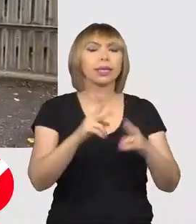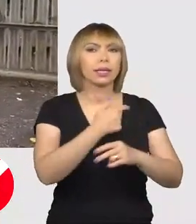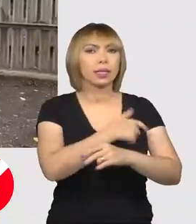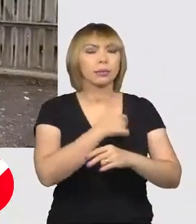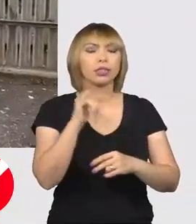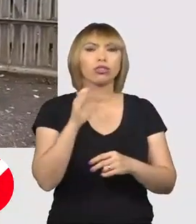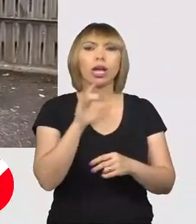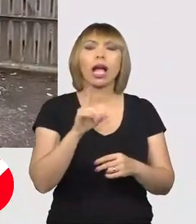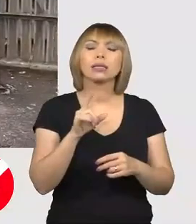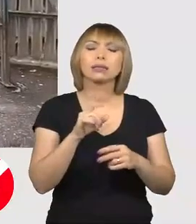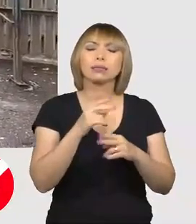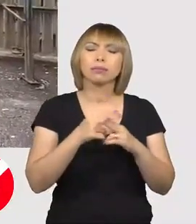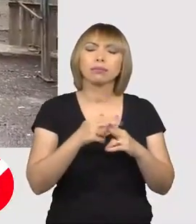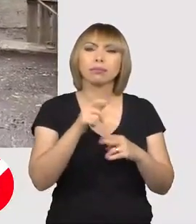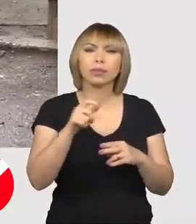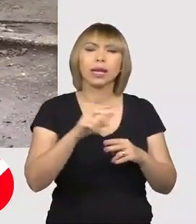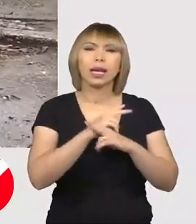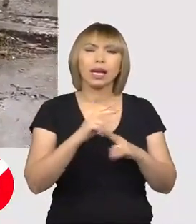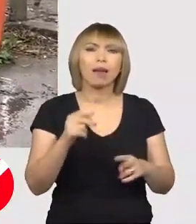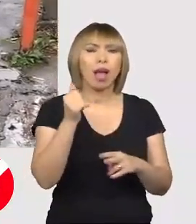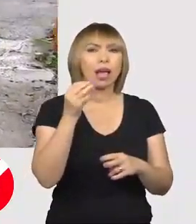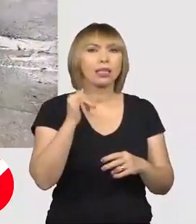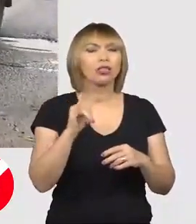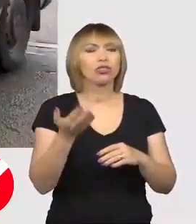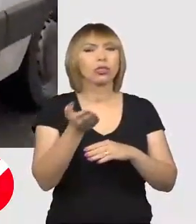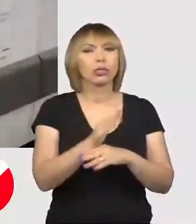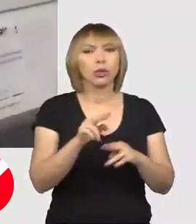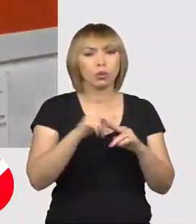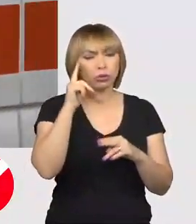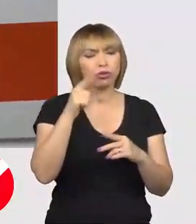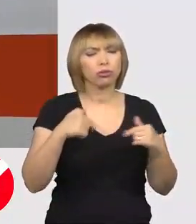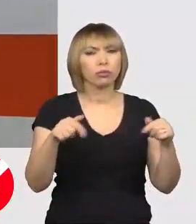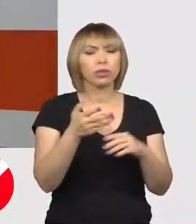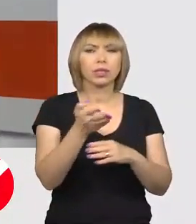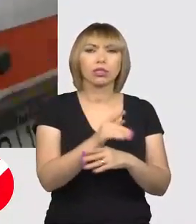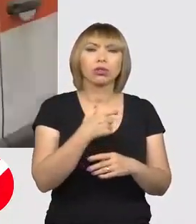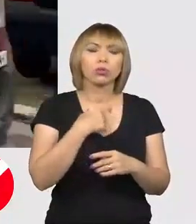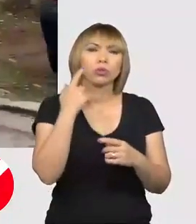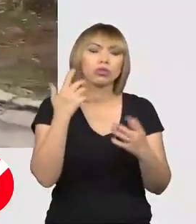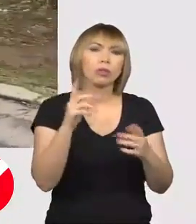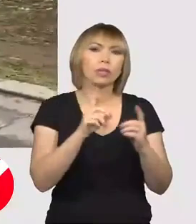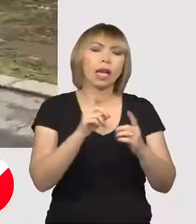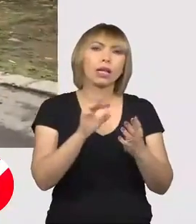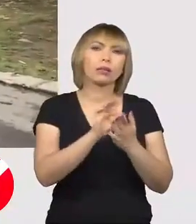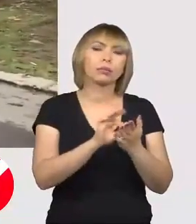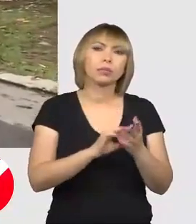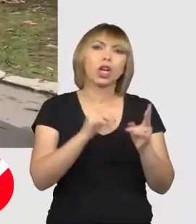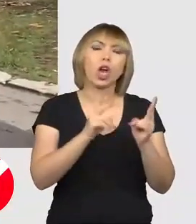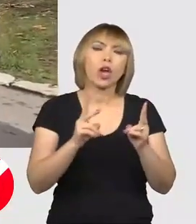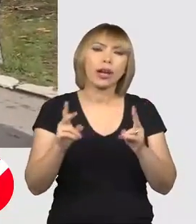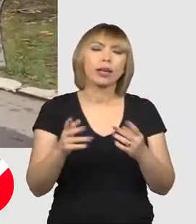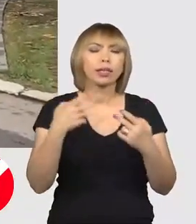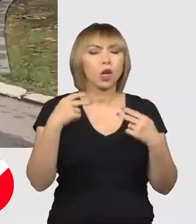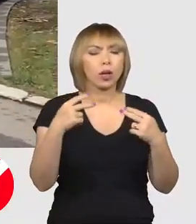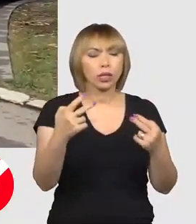cazurilor grave care necesite alte ei și alte chestelor. Decesele, după cum știm, nu avem cum să știm dacă se raportează corect. În